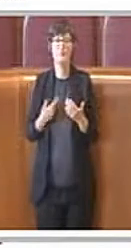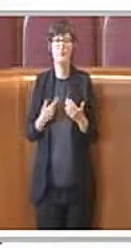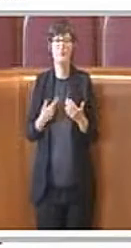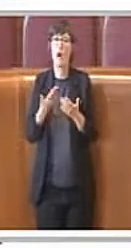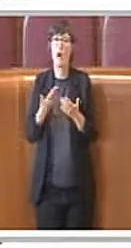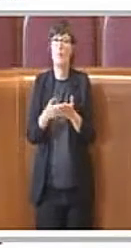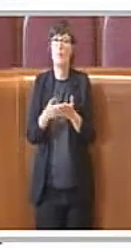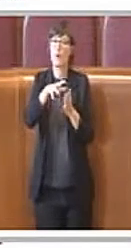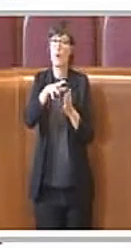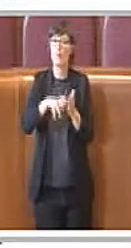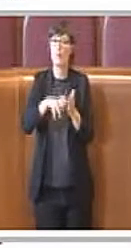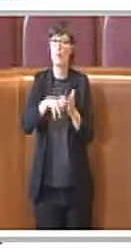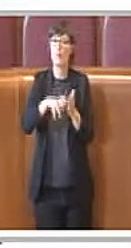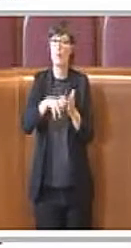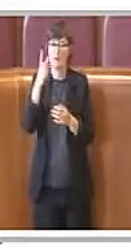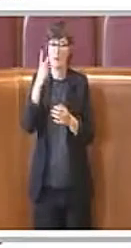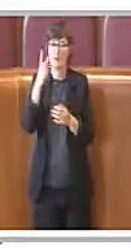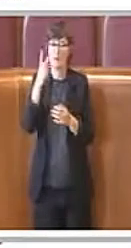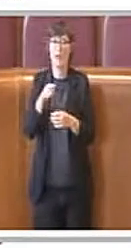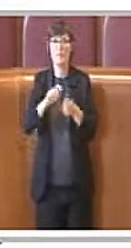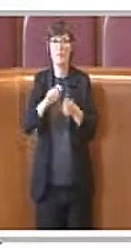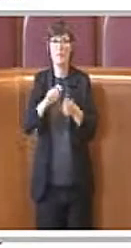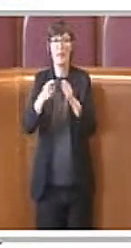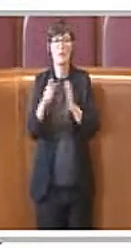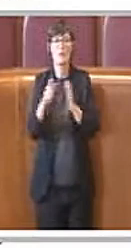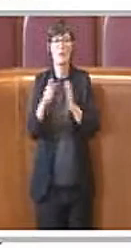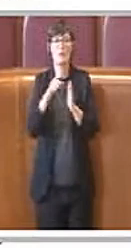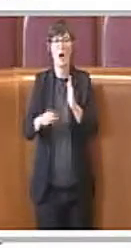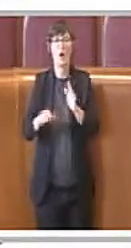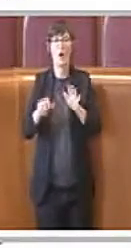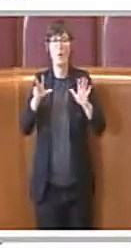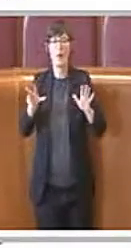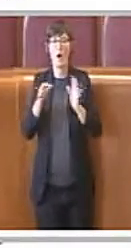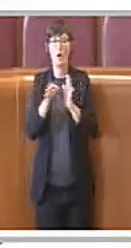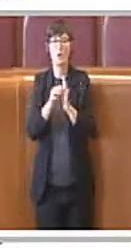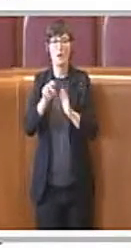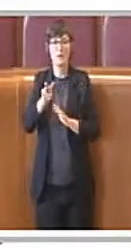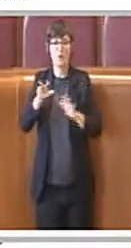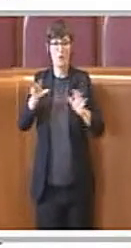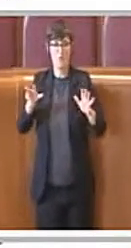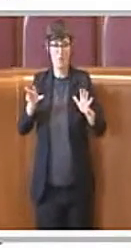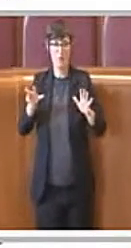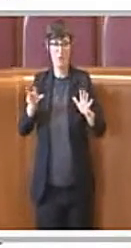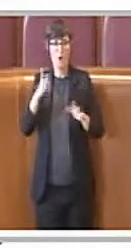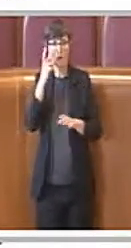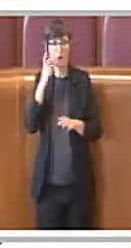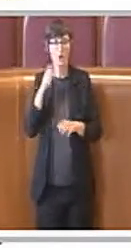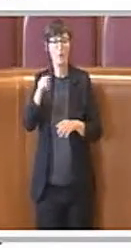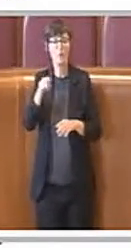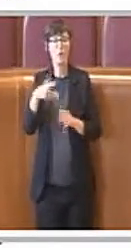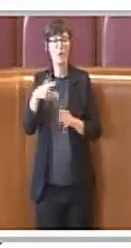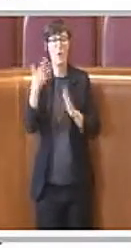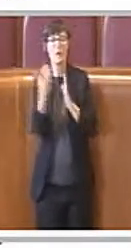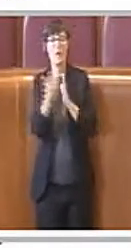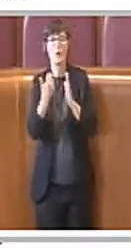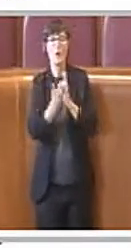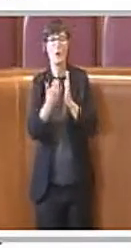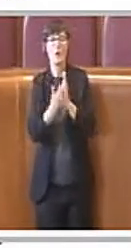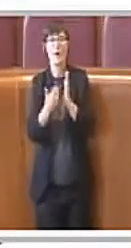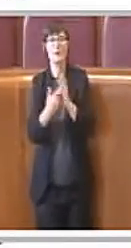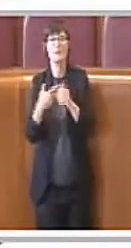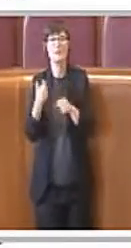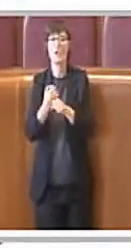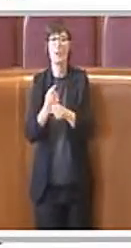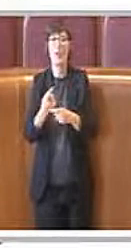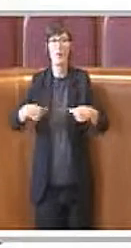prevede in particolare la modifica del comma 8 all'articolo 28 che riguarda la programmazione dei lavori del Consiglio. La modifica